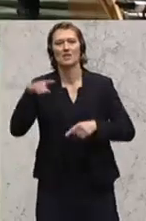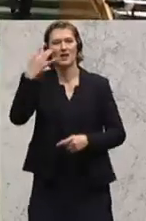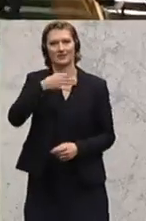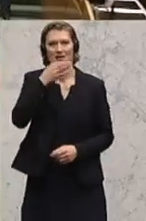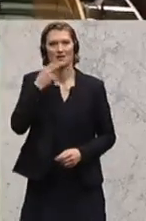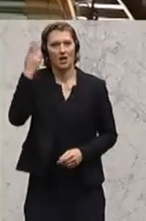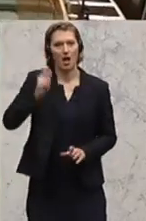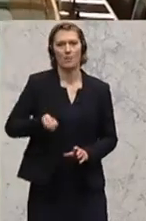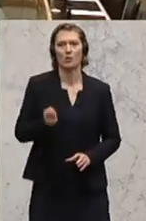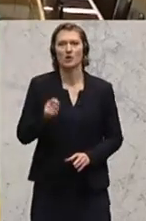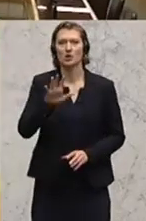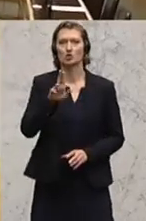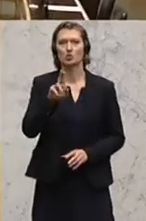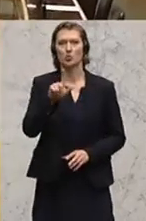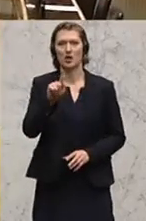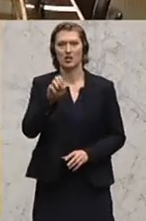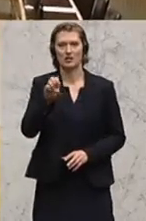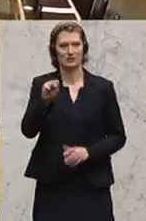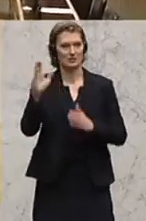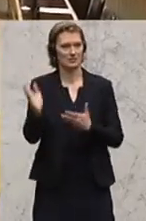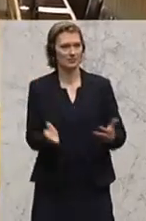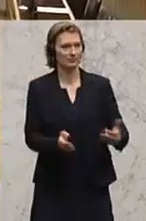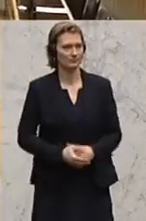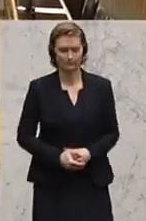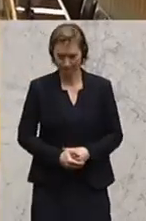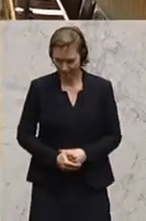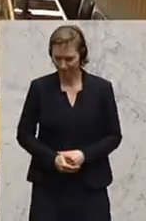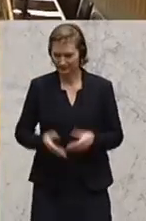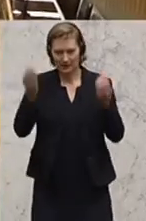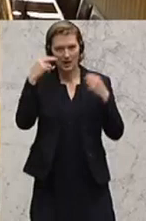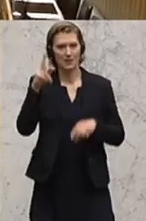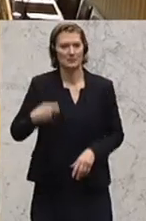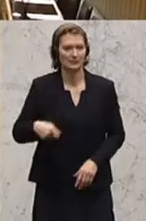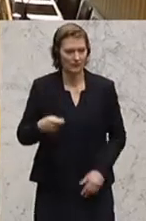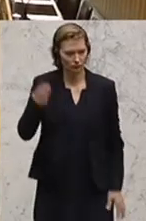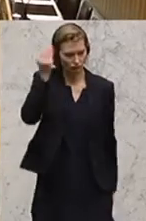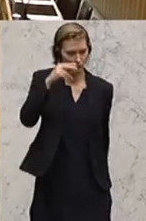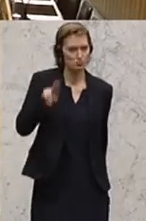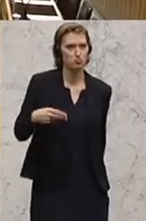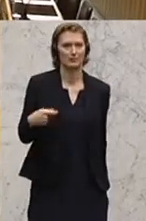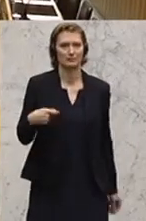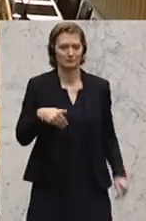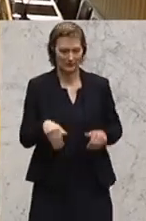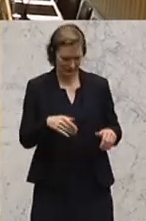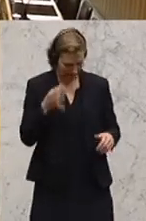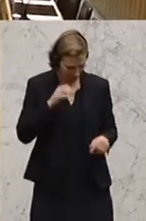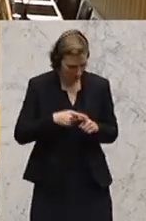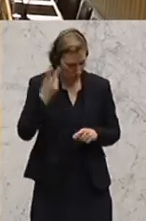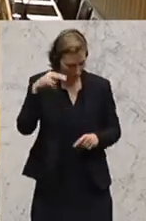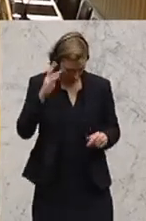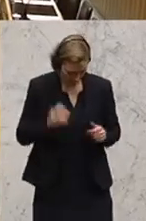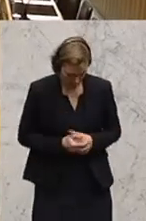Nächster Redner ist Hermann Schultes, Landwirtschaftskammerpräsident. Sehr geehrter Herr Präsident, geschätzter Herr Bundesminister, verehrte Damen und Herren,